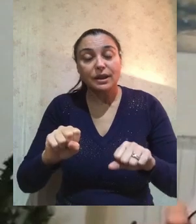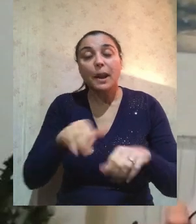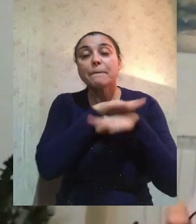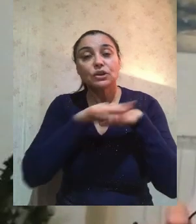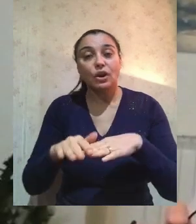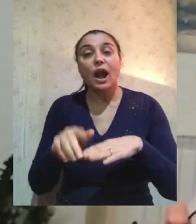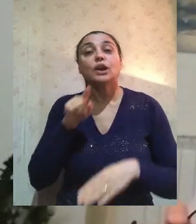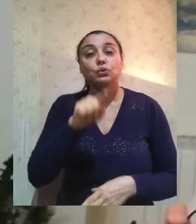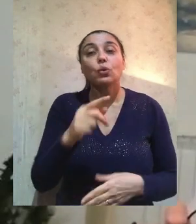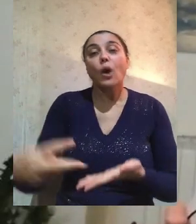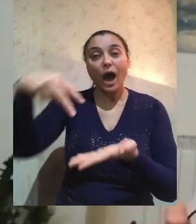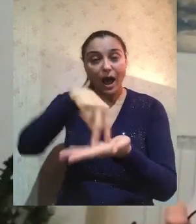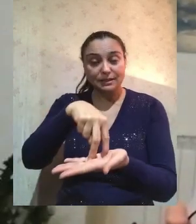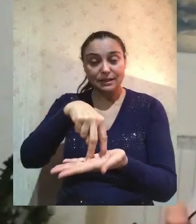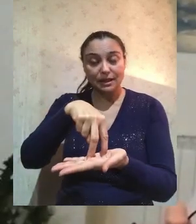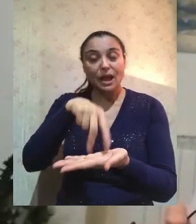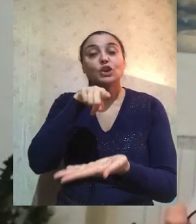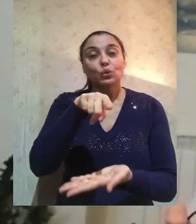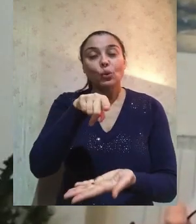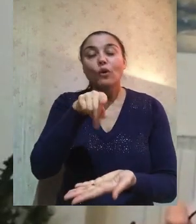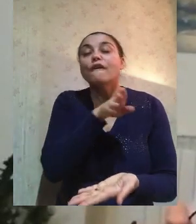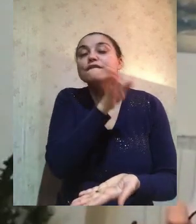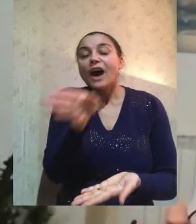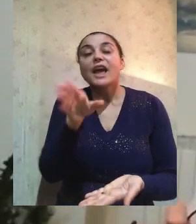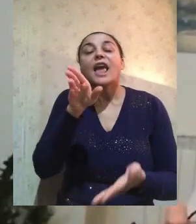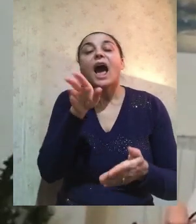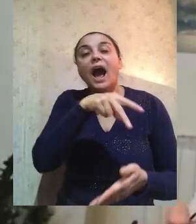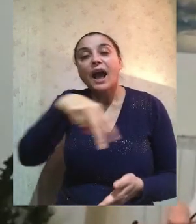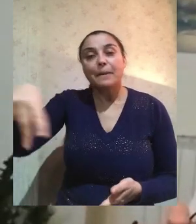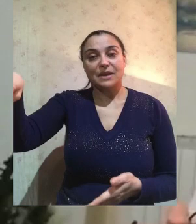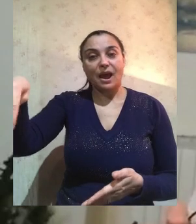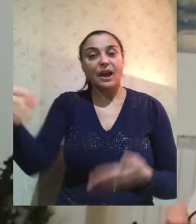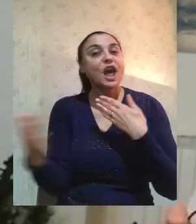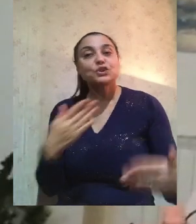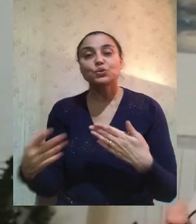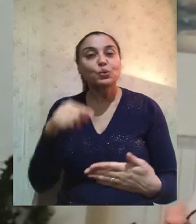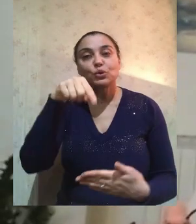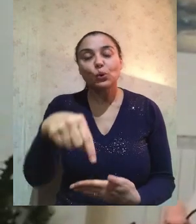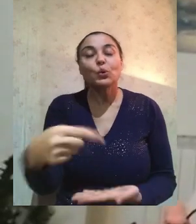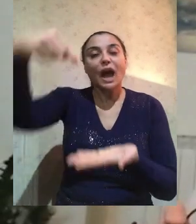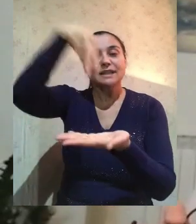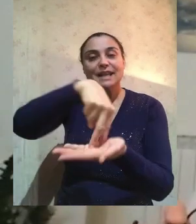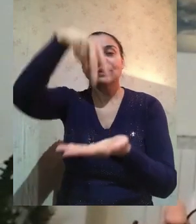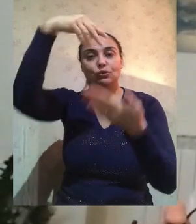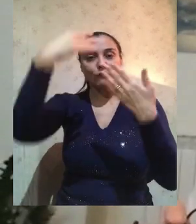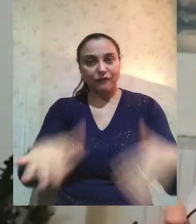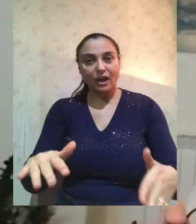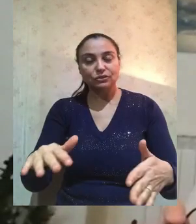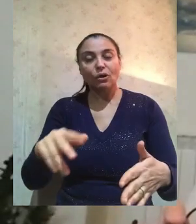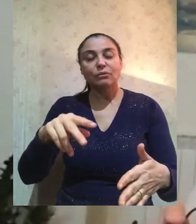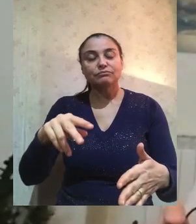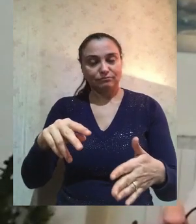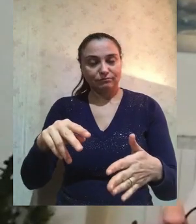alzati prendi il tuo lettuccio e vai a casa tua e subito subito il paralitico si alzò in presenza loro